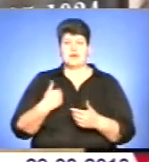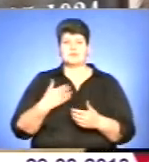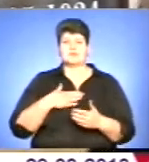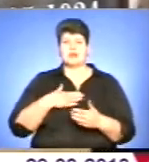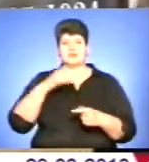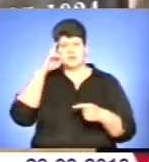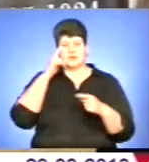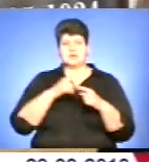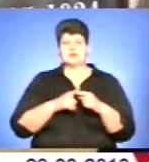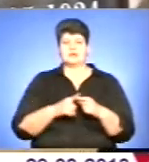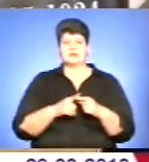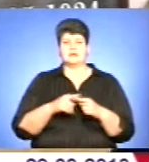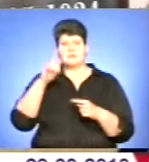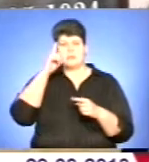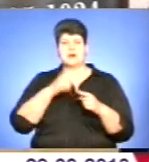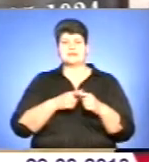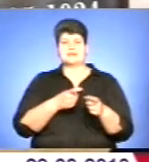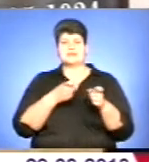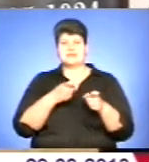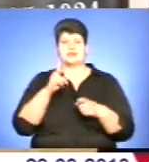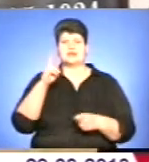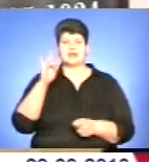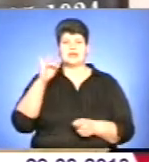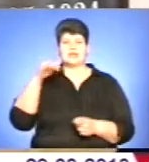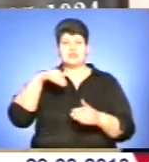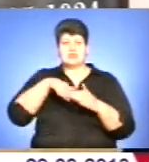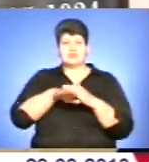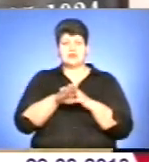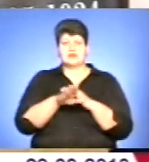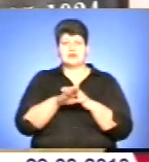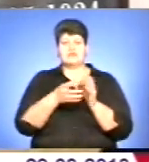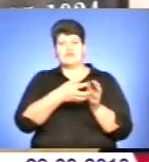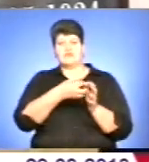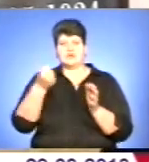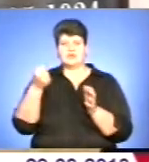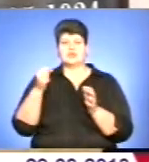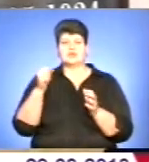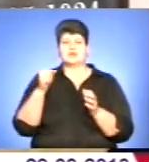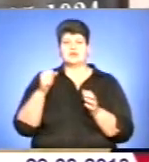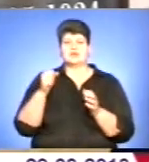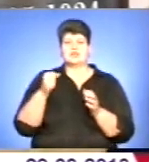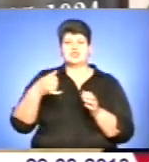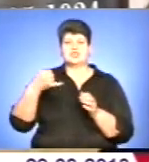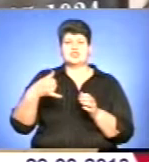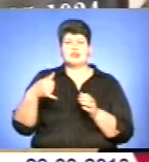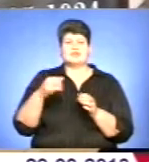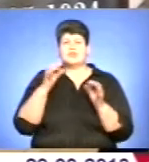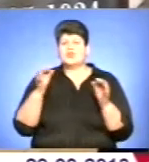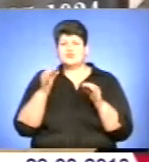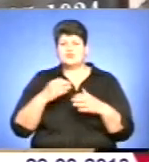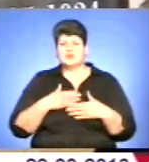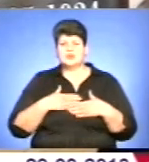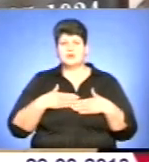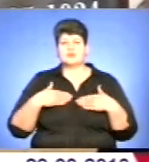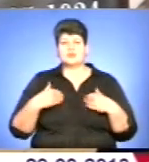брати, як брата застріли в Криївці і витягнули жмут, соломи, якийсь там чайник. Вони нічого не хотіли.